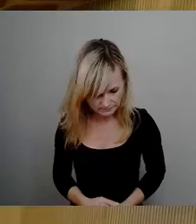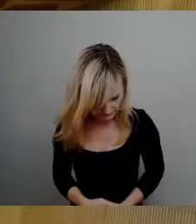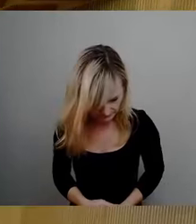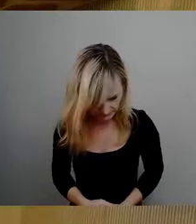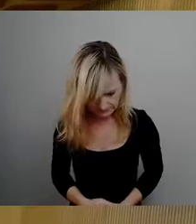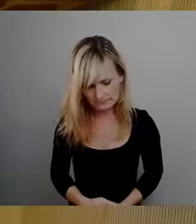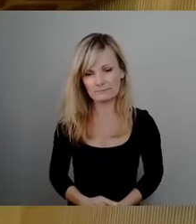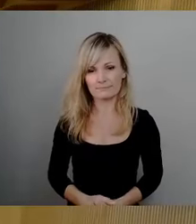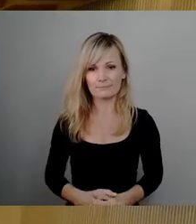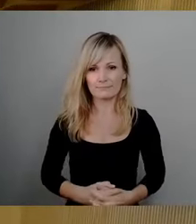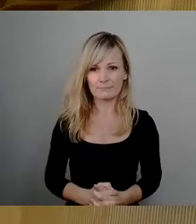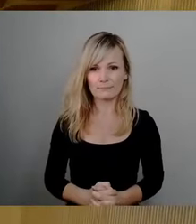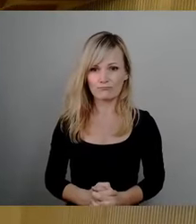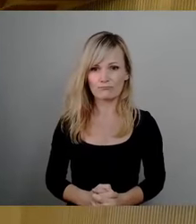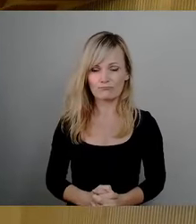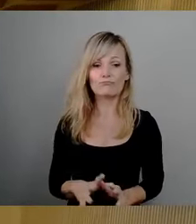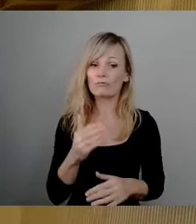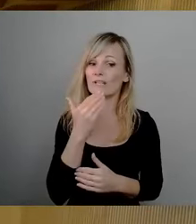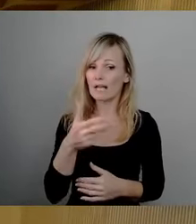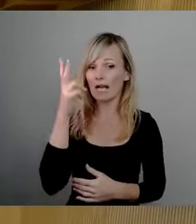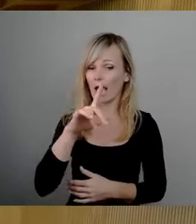Vielen Dank. Dann Herr Lorik, bitte.